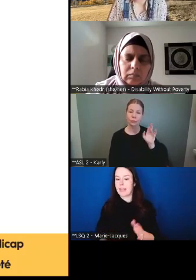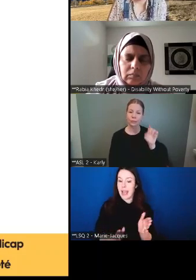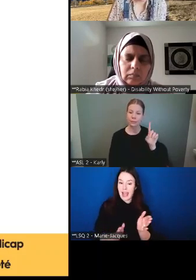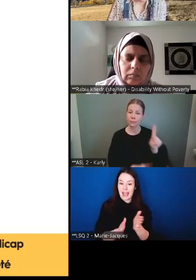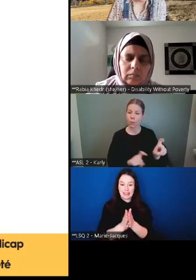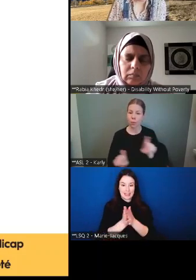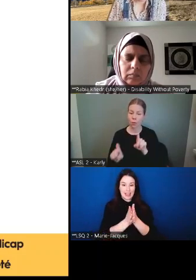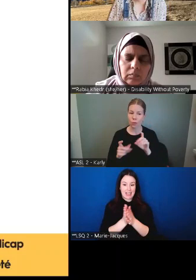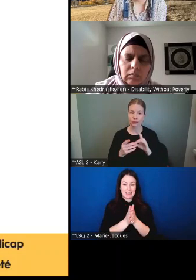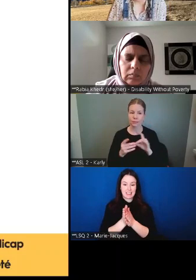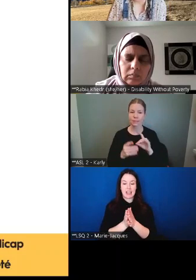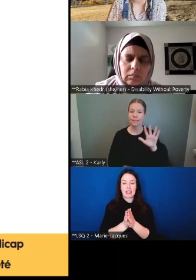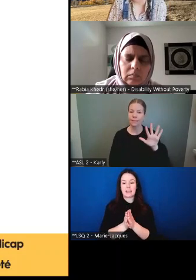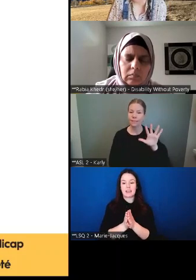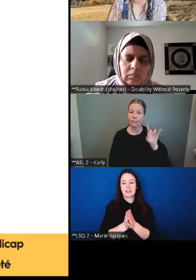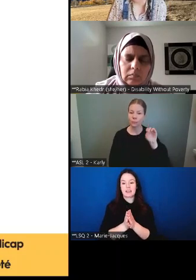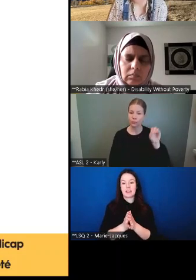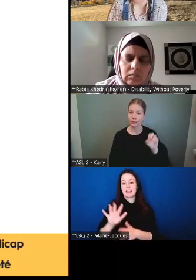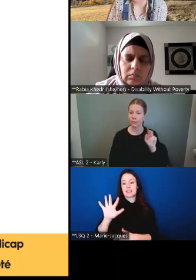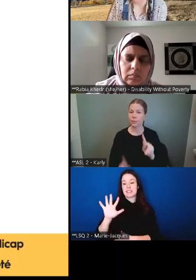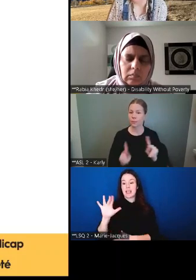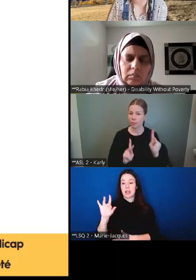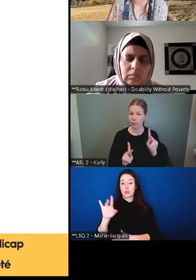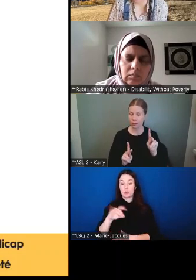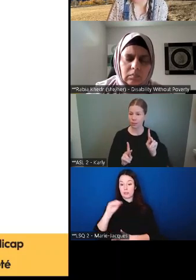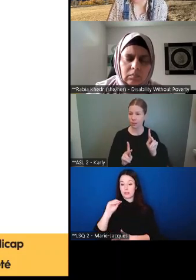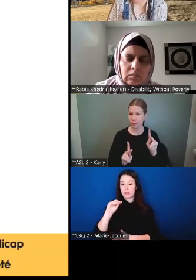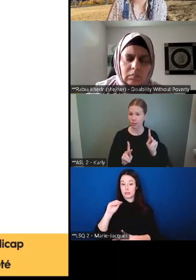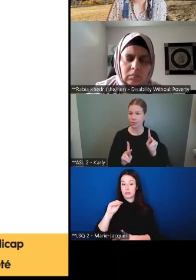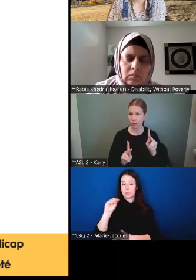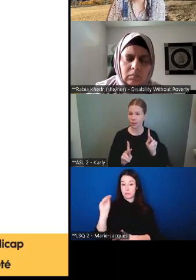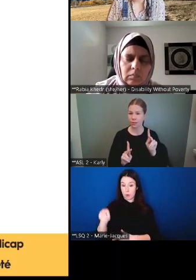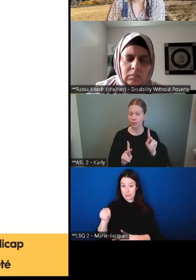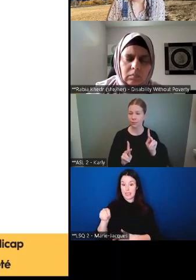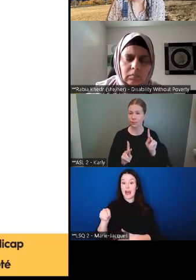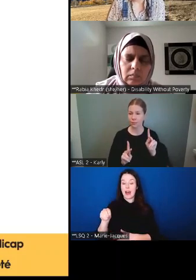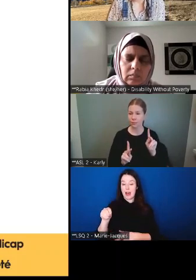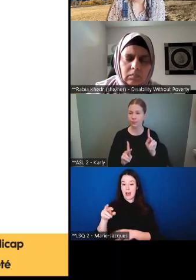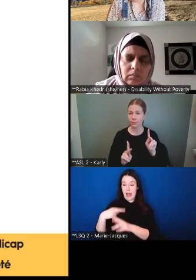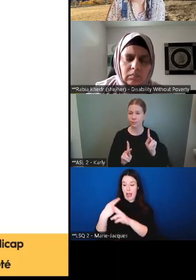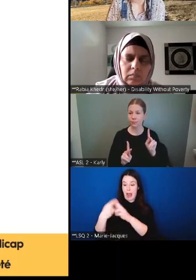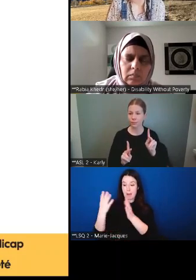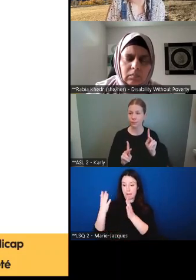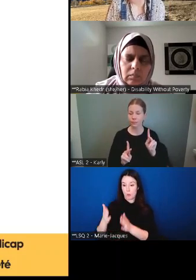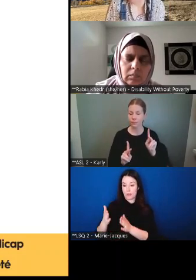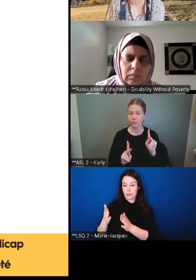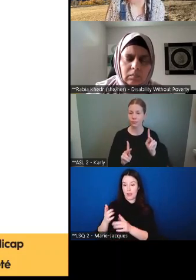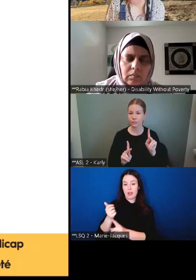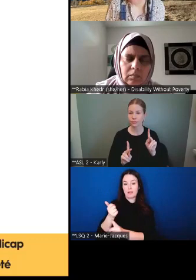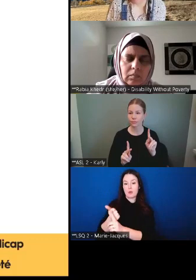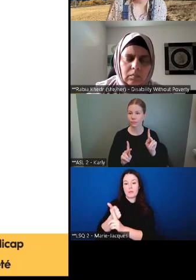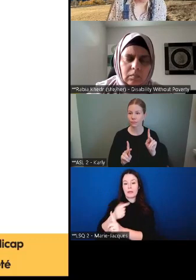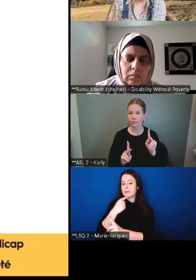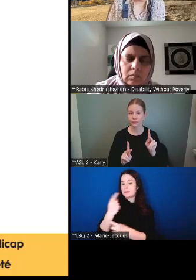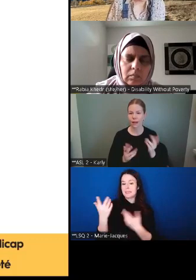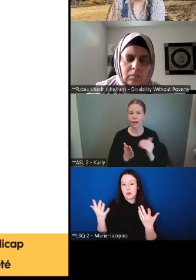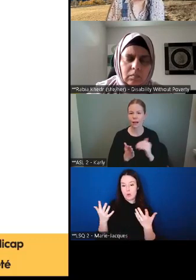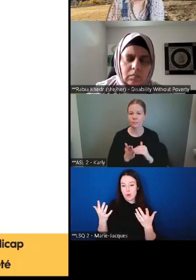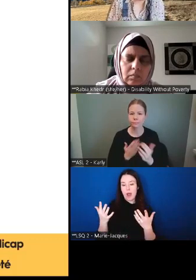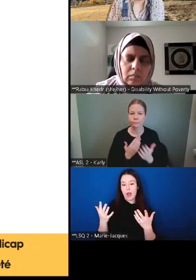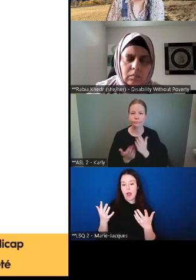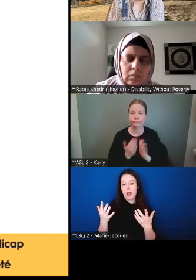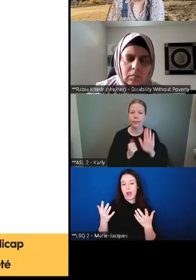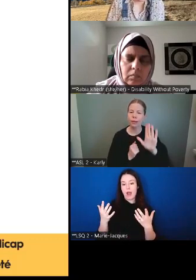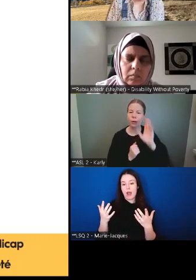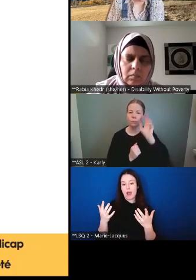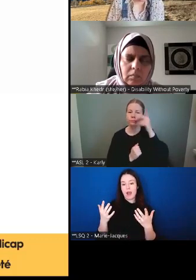Angus Reid, 58 personnes des répondants ont dit que ça couvrait essentiellement la même